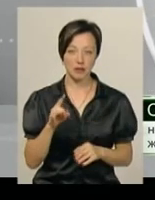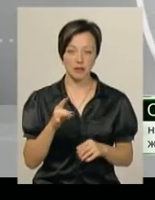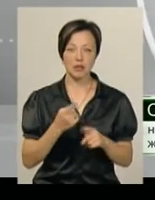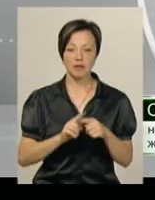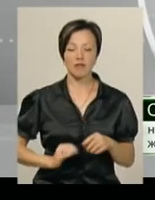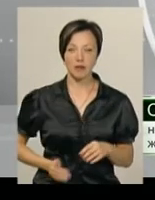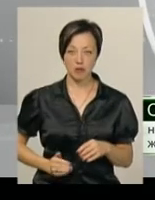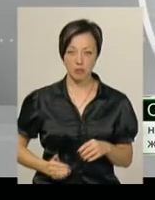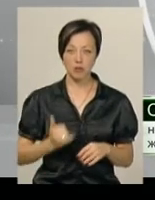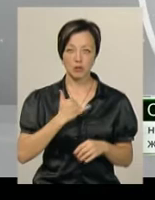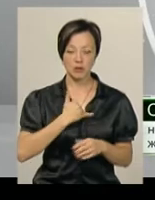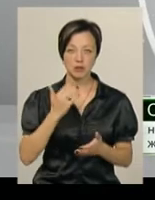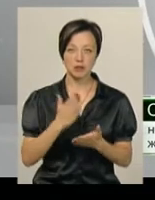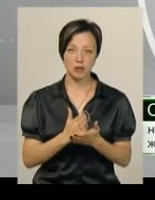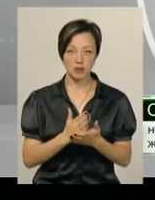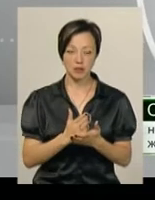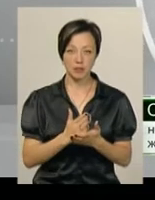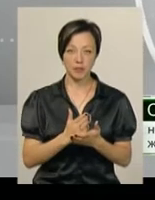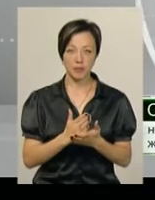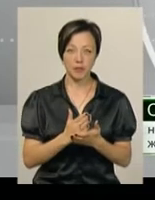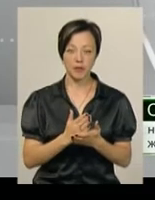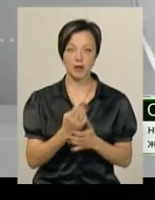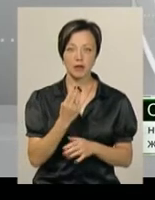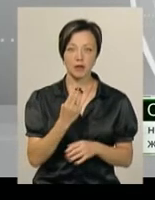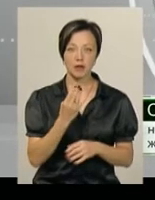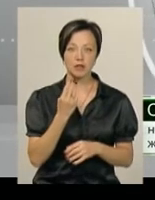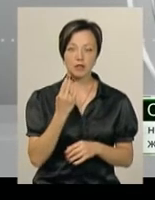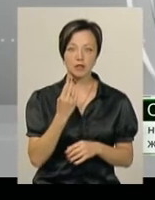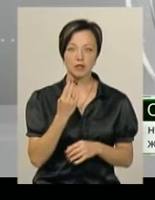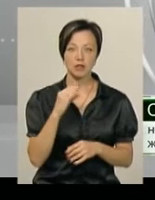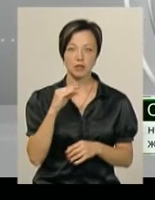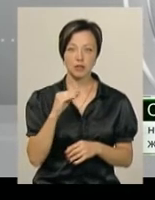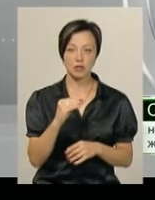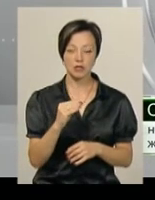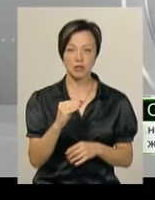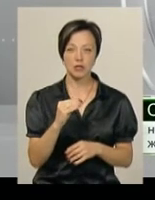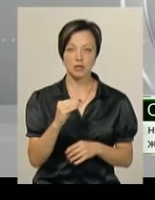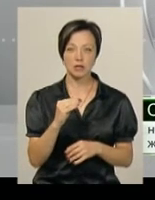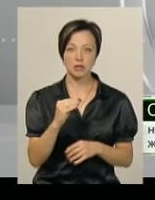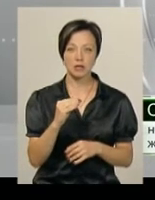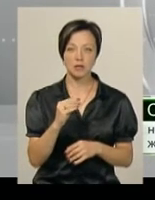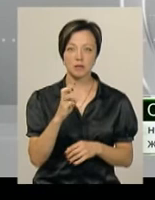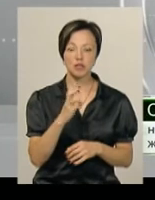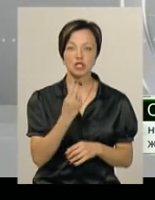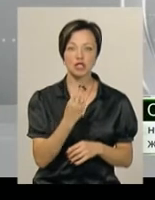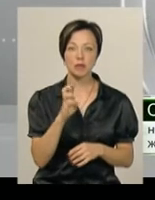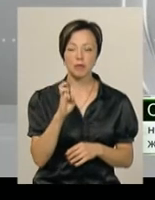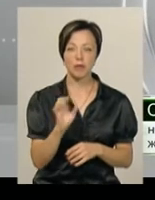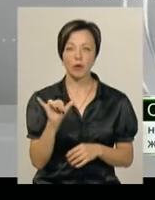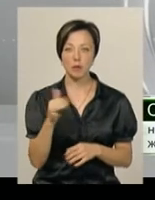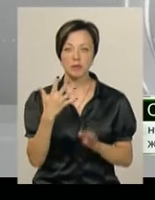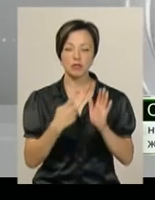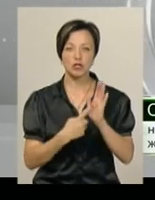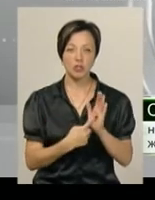Підрядником в нас виступає шляхово-будівельне управління 56. Обсяги робіт, які